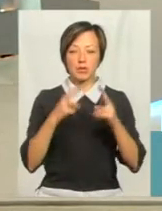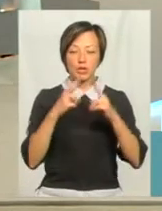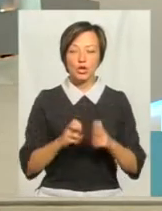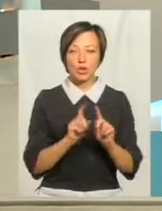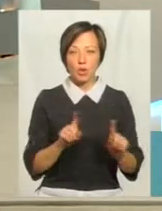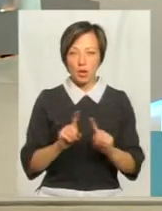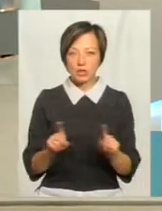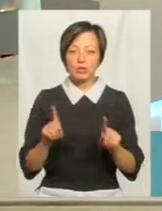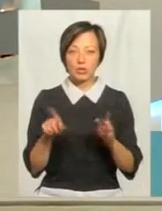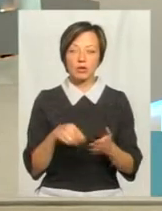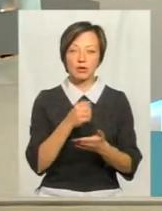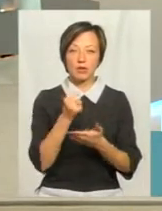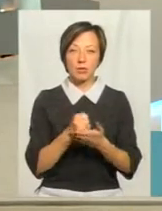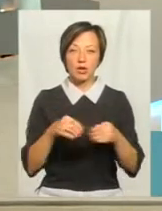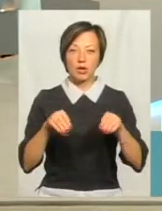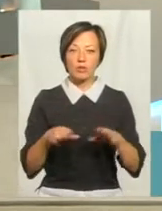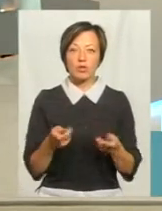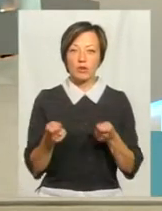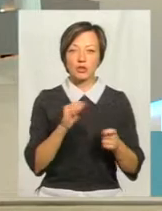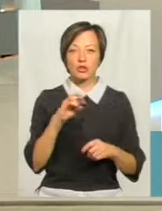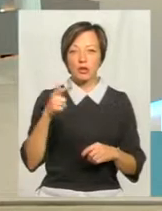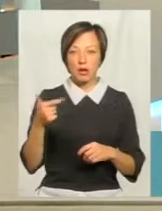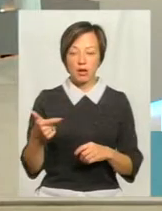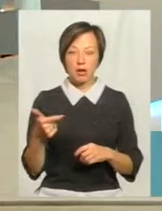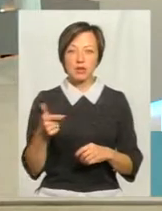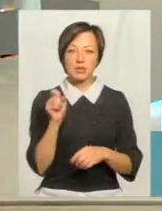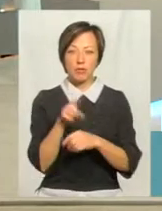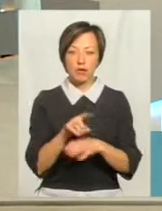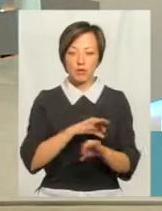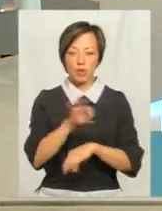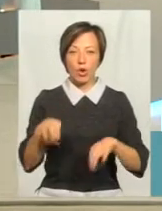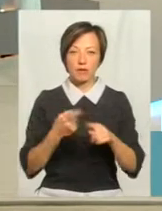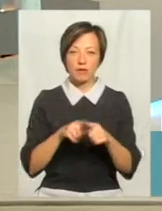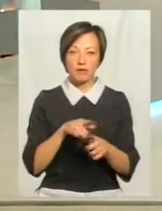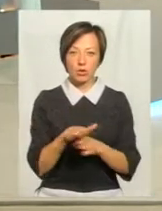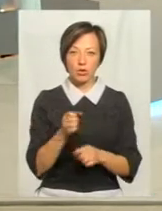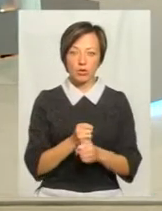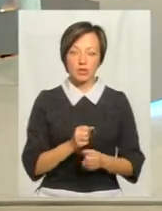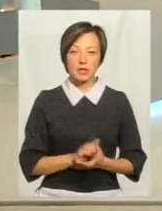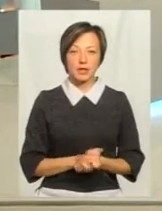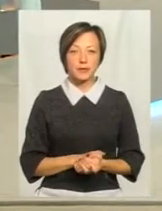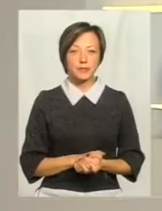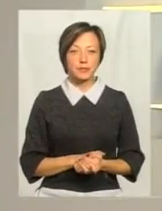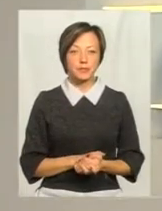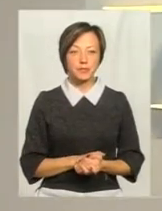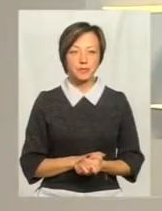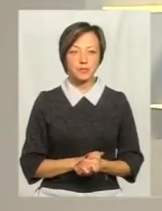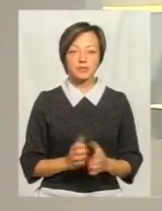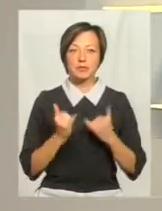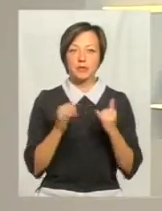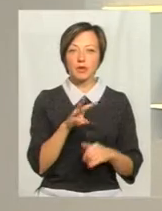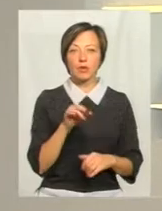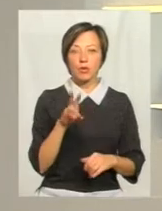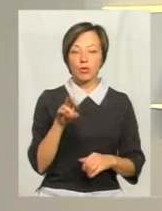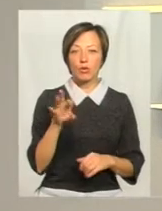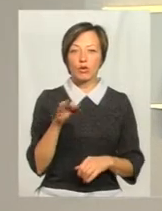нюанси, і тоді вже управління ЖКГ приймає рішення і замовляє проєкт на дане виконання робіт. Зрозуміло. Пане Микола, скажіть,